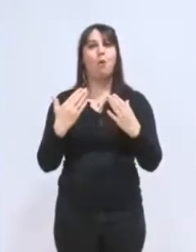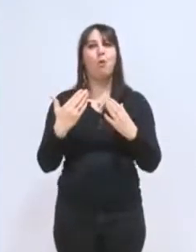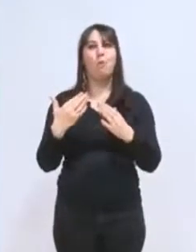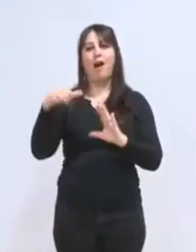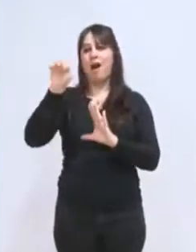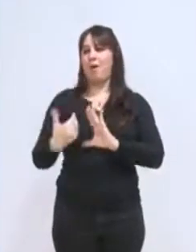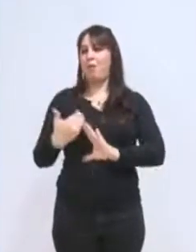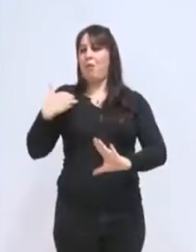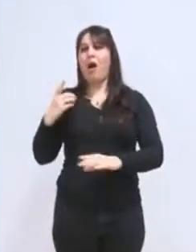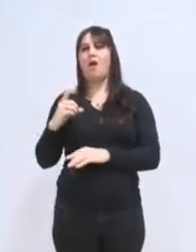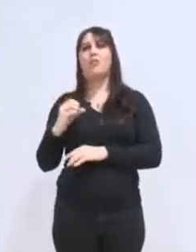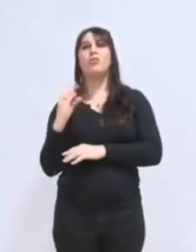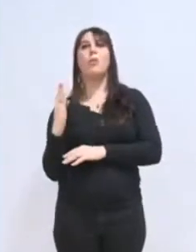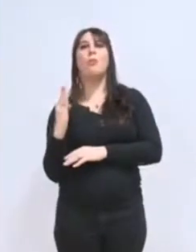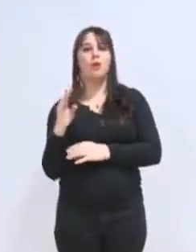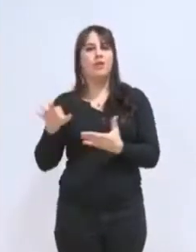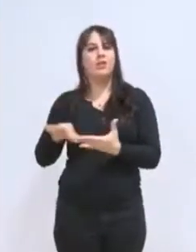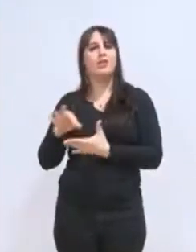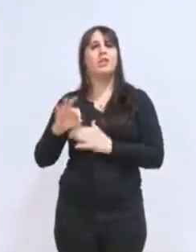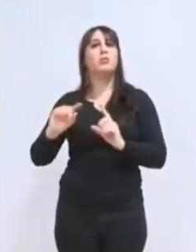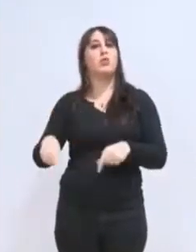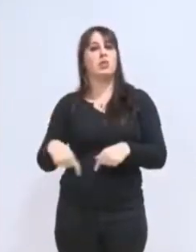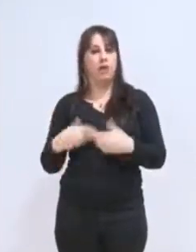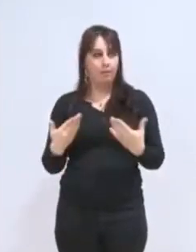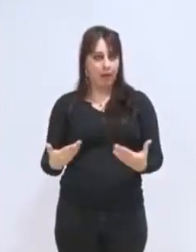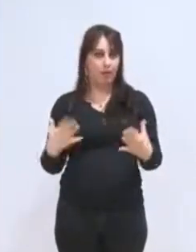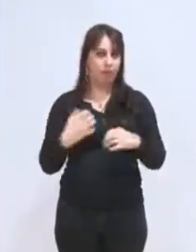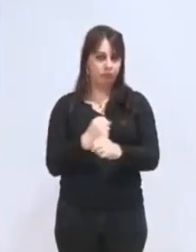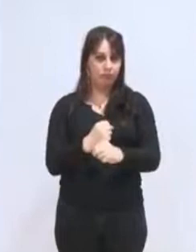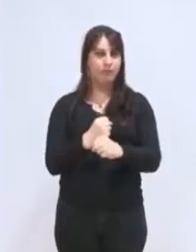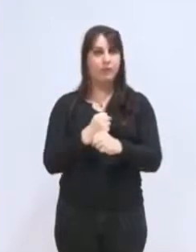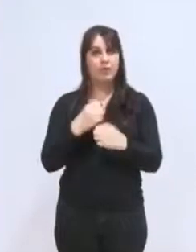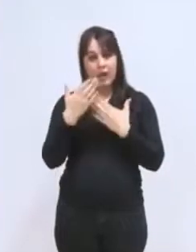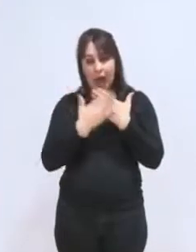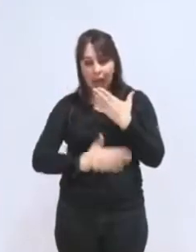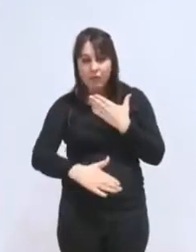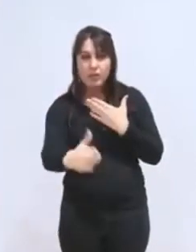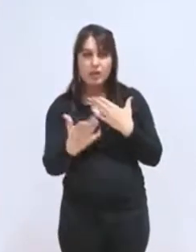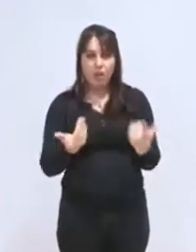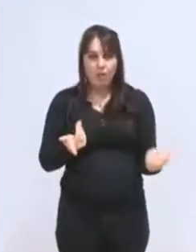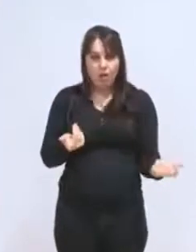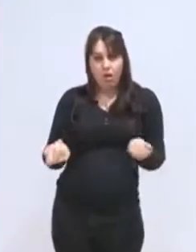la question d'utilisation des marges de manœuvre à l'avenir se pose.